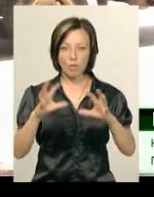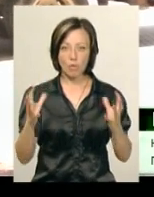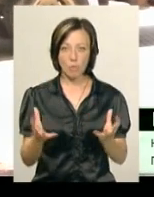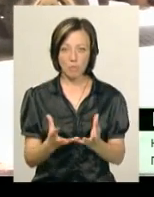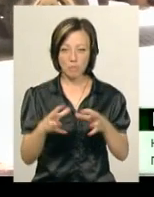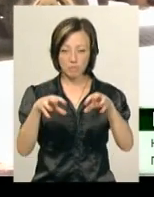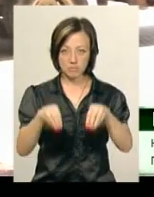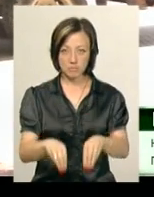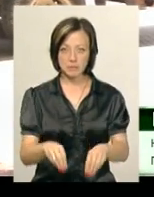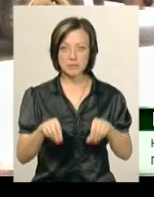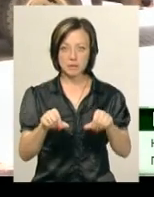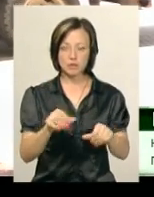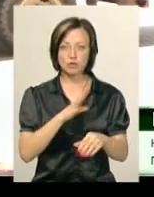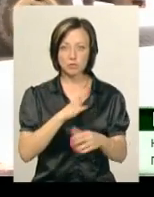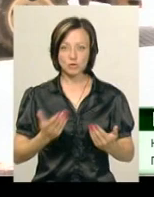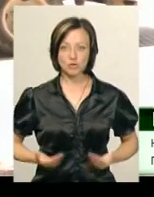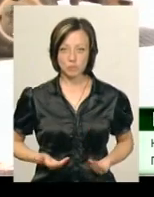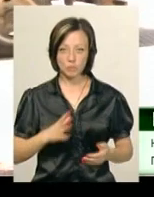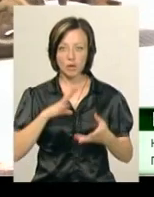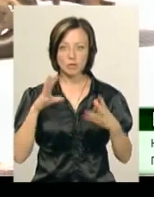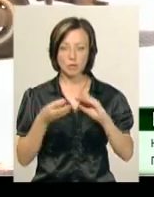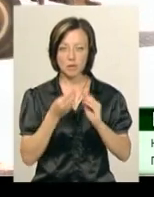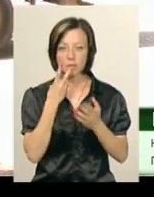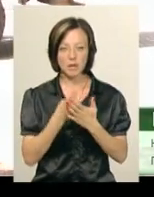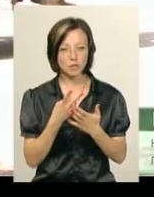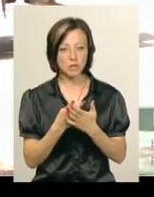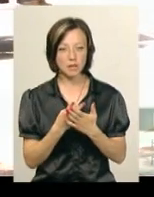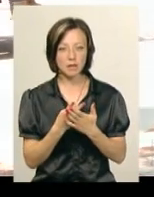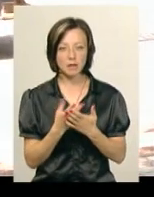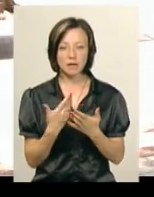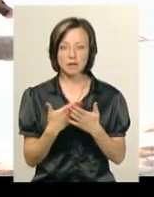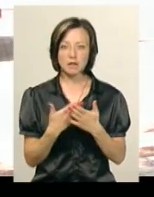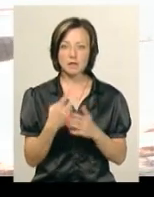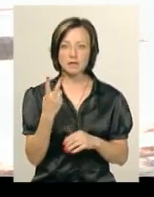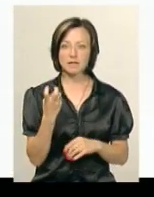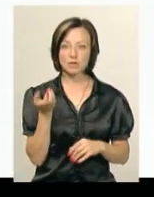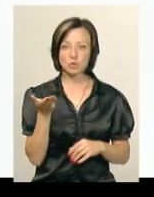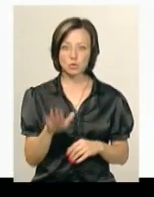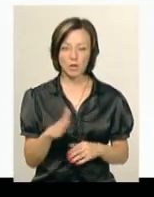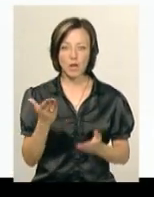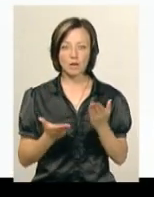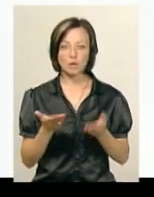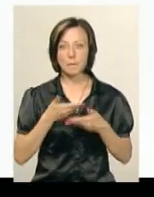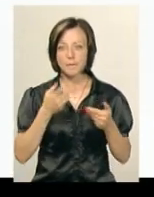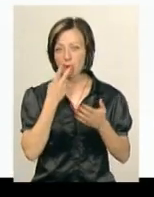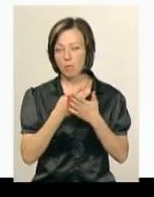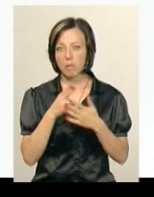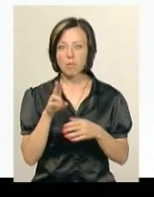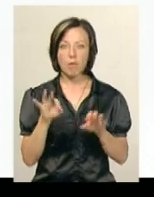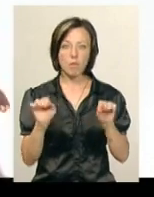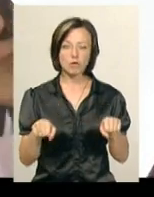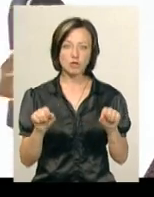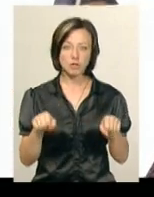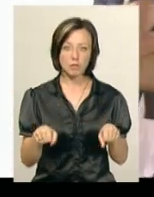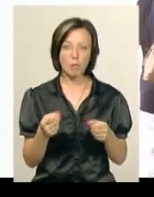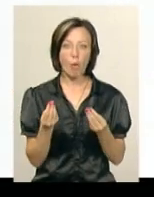прижилися, від них був результат, бачили, ну десь около 200 штук. Якщо ми побачимо по можливостях,